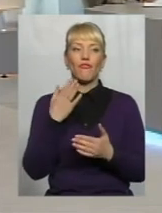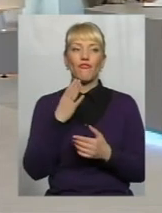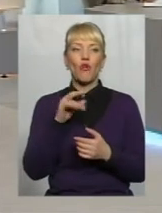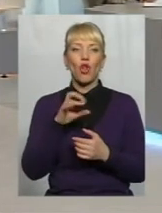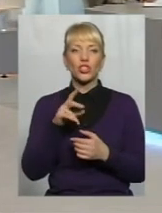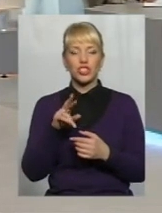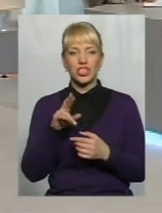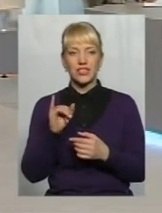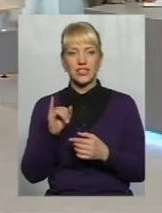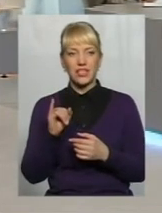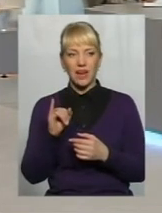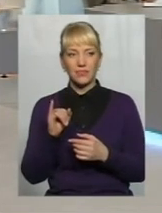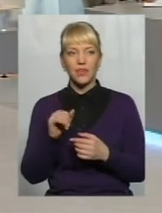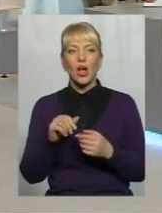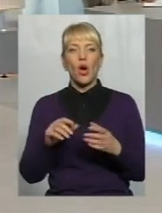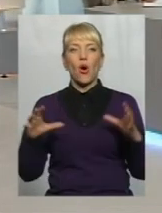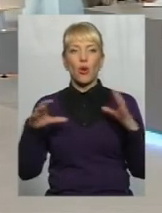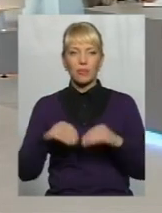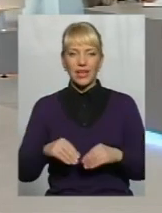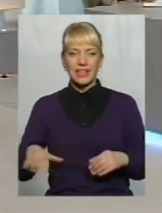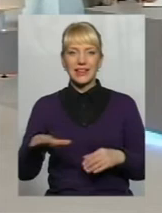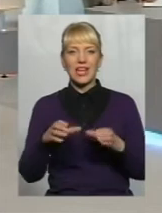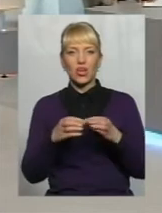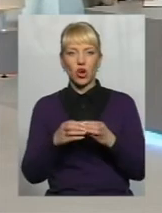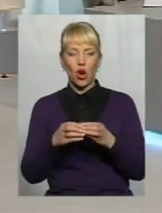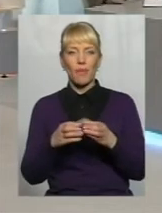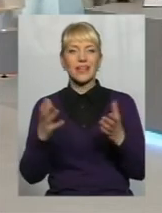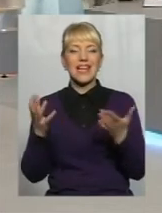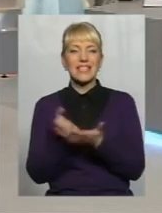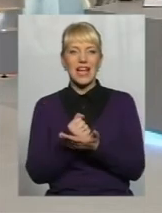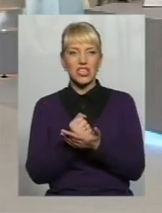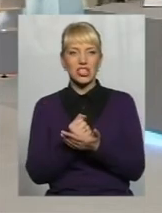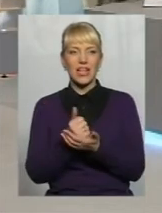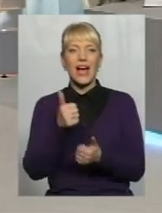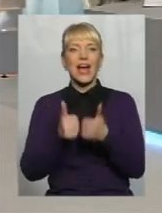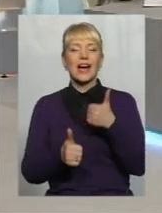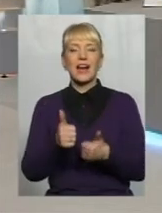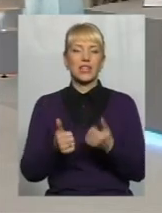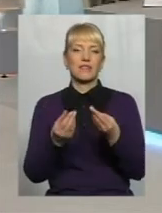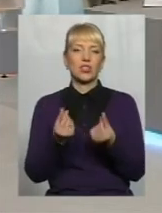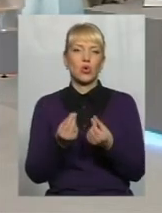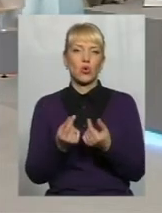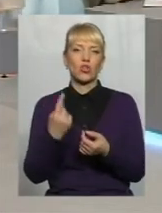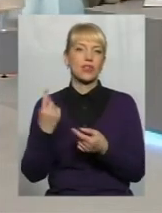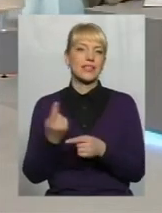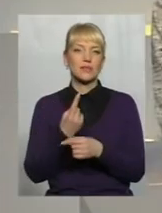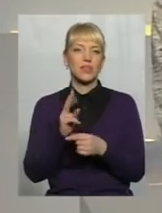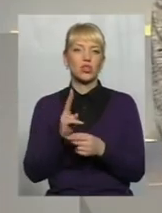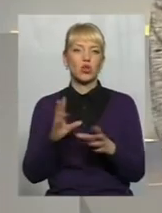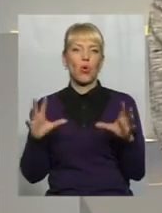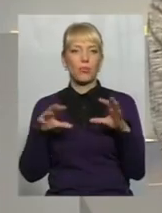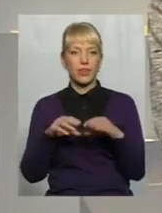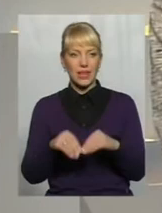Дозвольте, я закінчую Волочинська об'єднана тергромада знайшла грантівські кошти Одна з перших, яка об